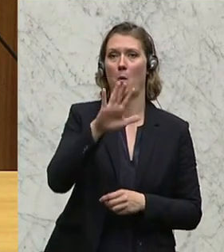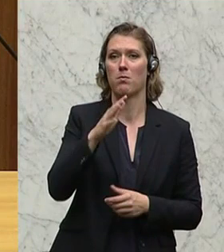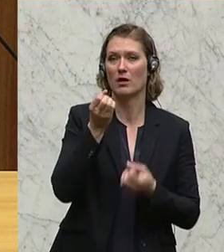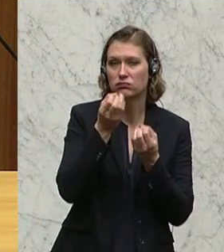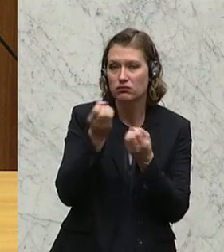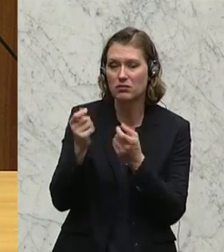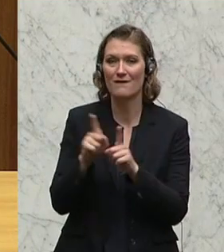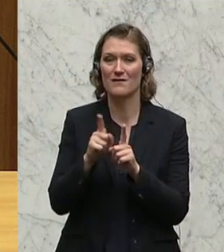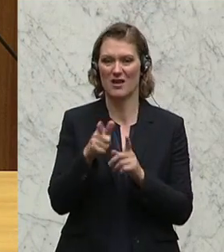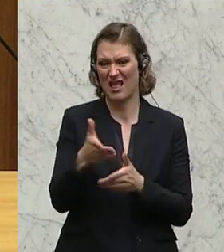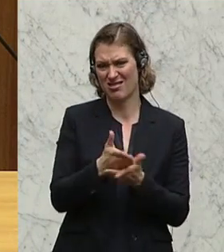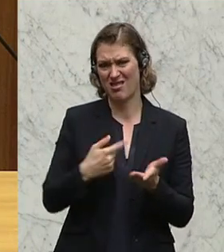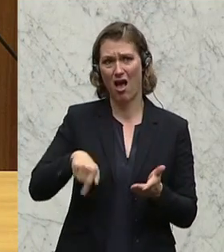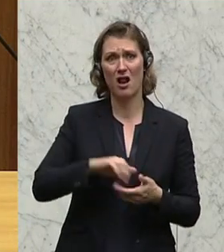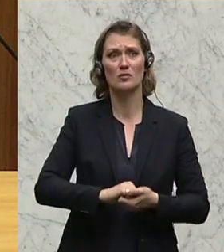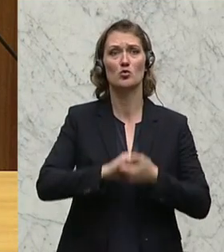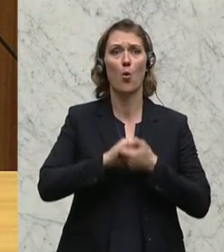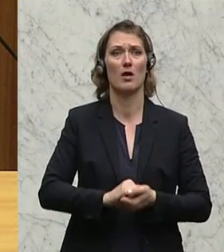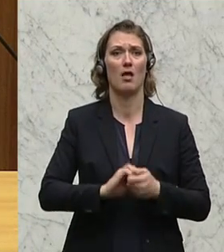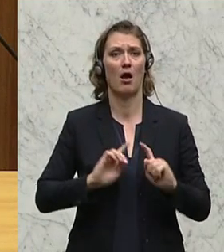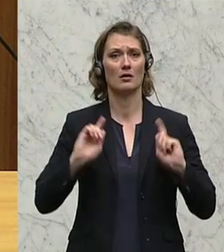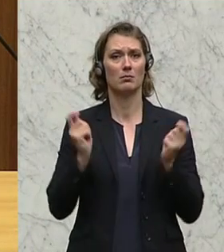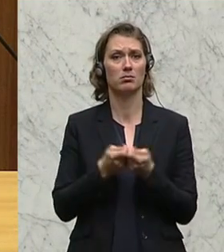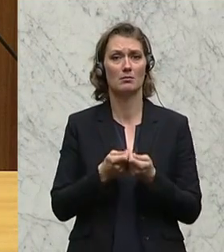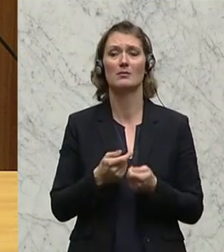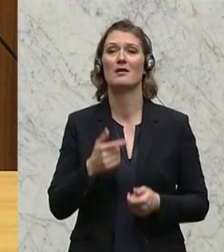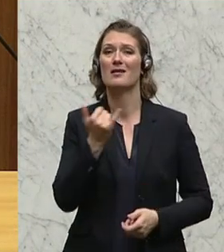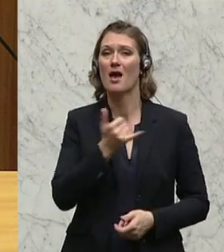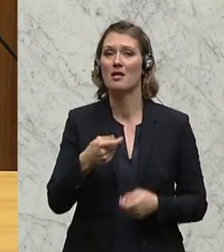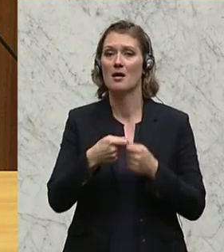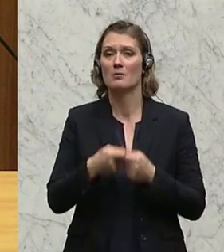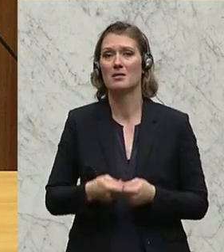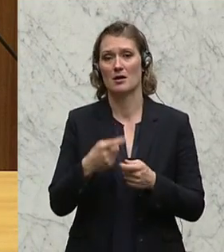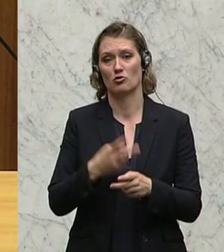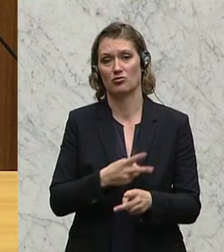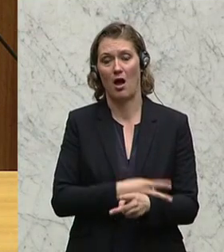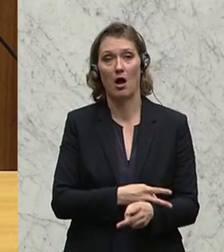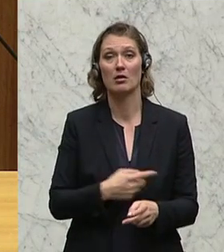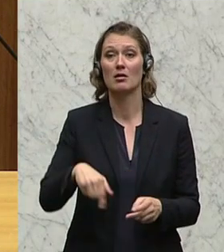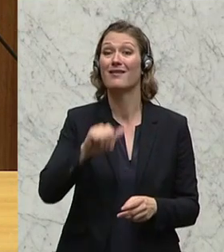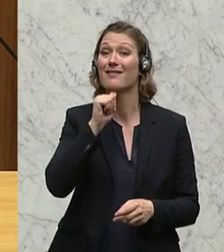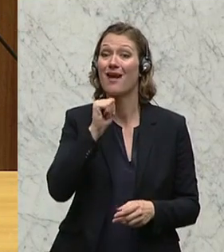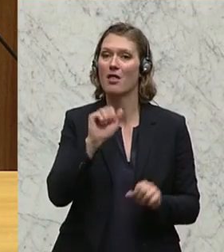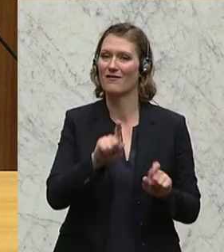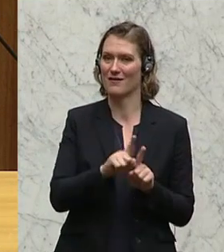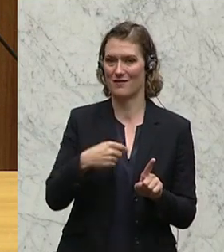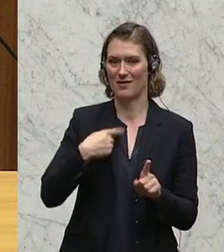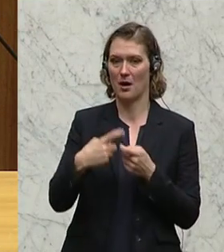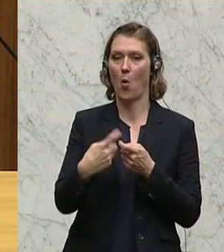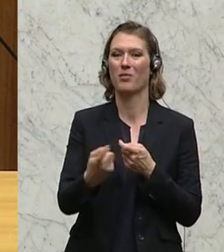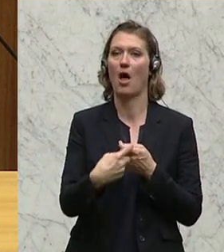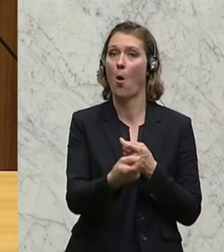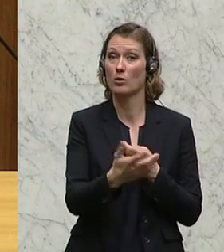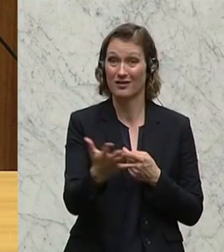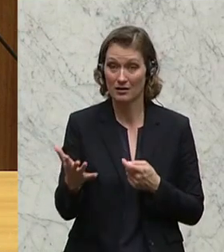auch zu sagen, das ist ein Anteil der Solidarität, den wir weiterhin für jene Mitgliedstaaten haben, die noch keine Opt-out-Regelung wie wir durchgesetzt